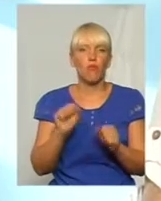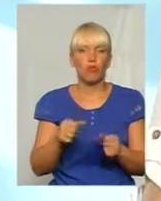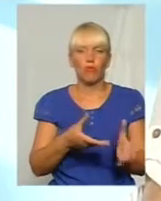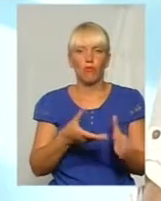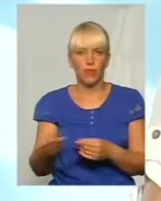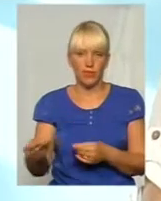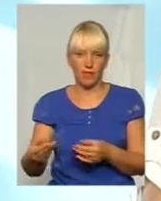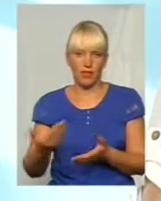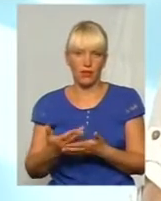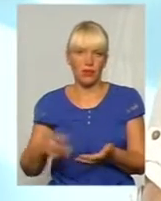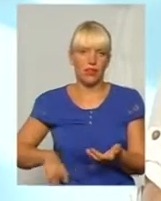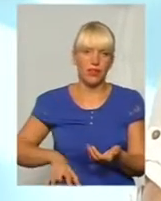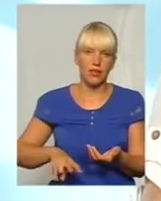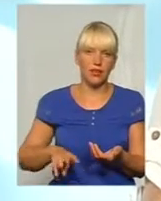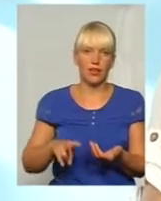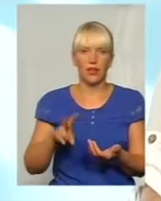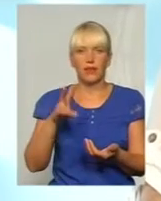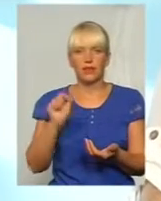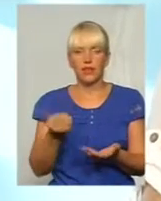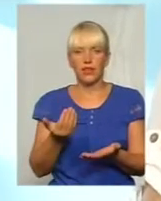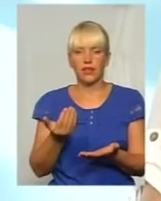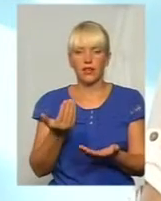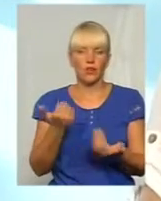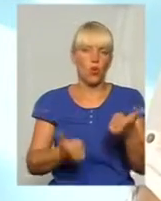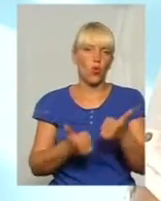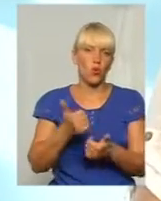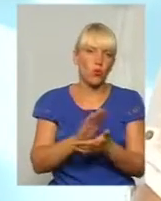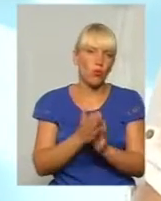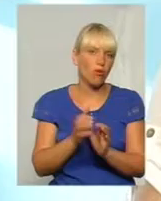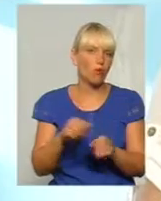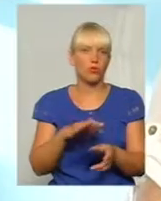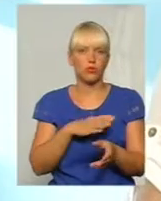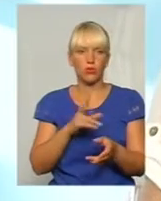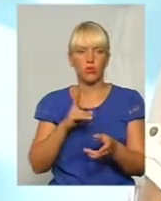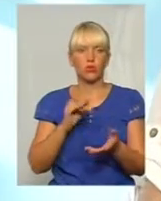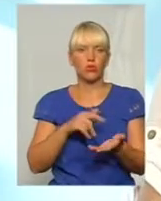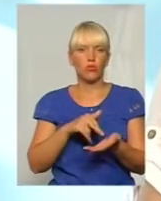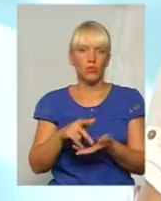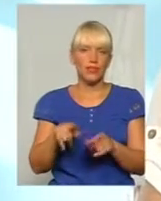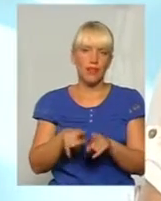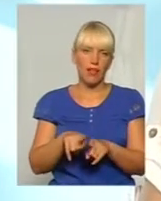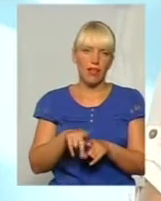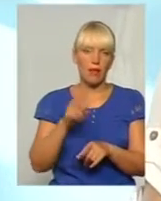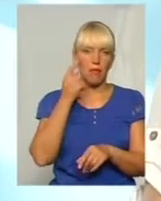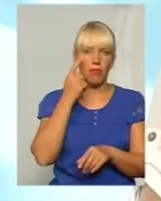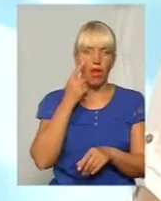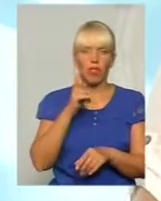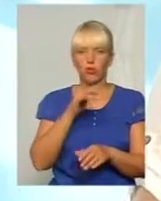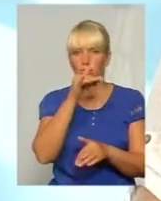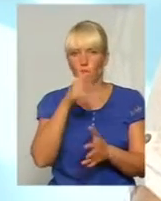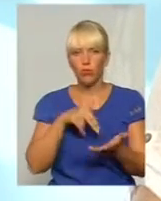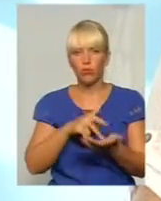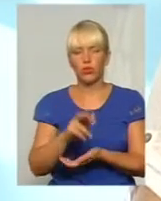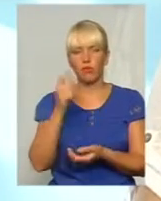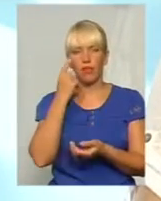проходження, десь там, хто там, якщо є якісь конкурсні все-таки умови, от хтось може пройти з таким балом, хтось може не пройти, якщо там якесь